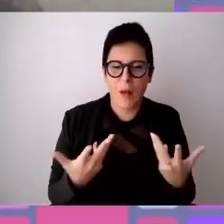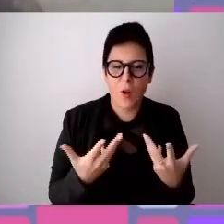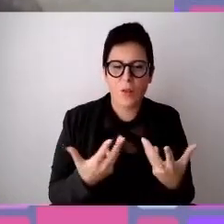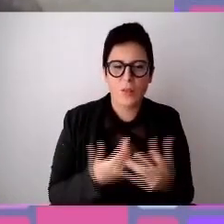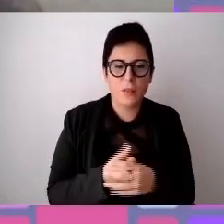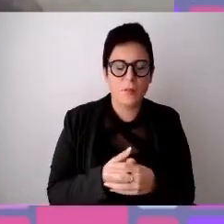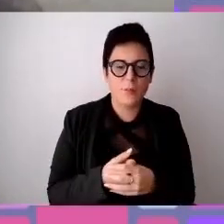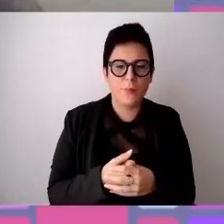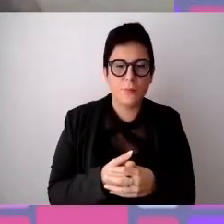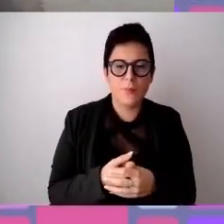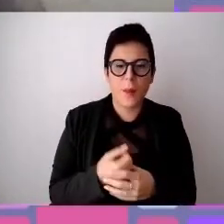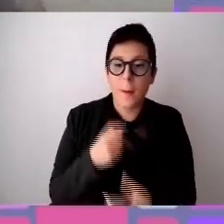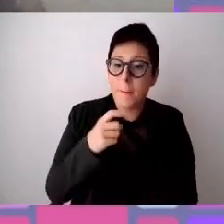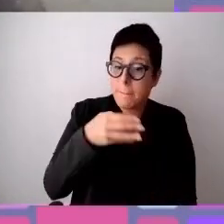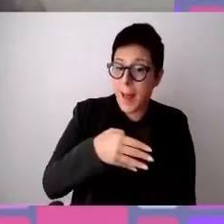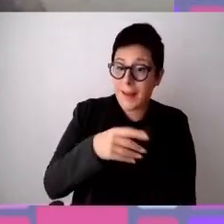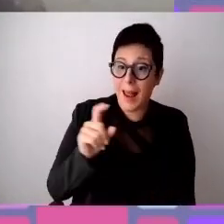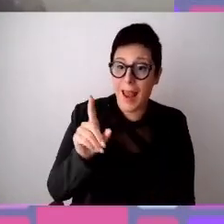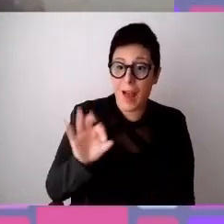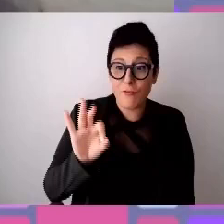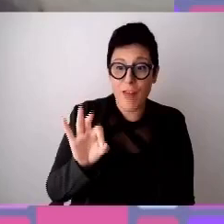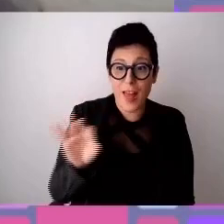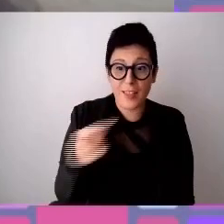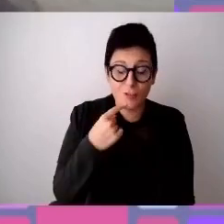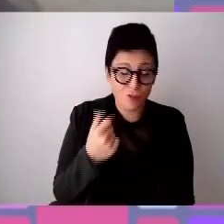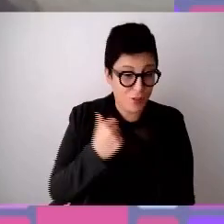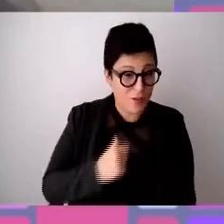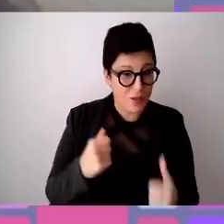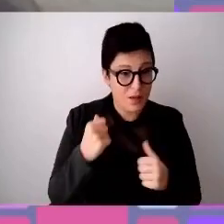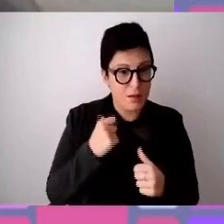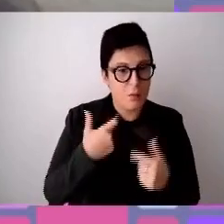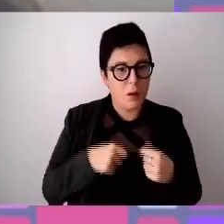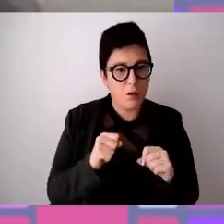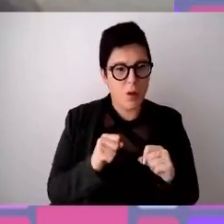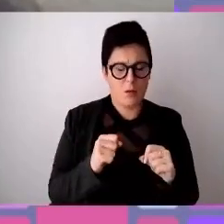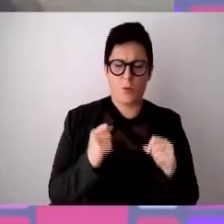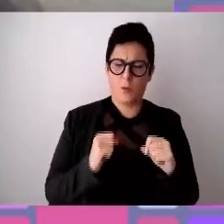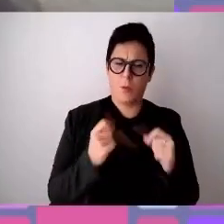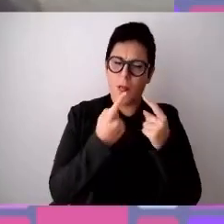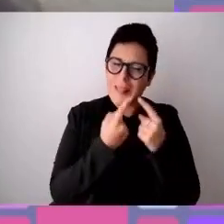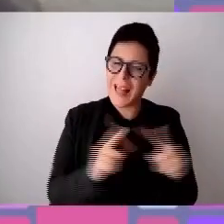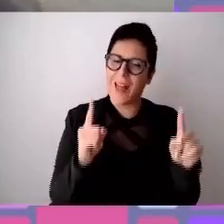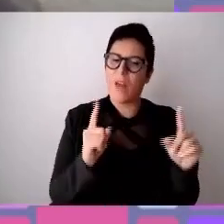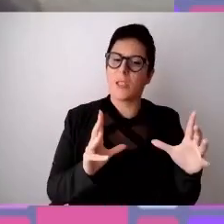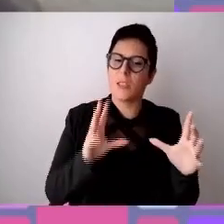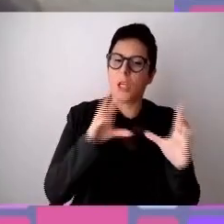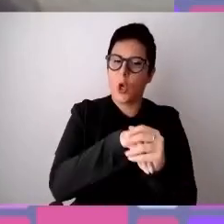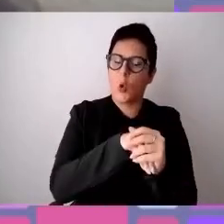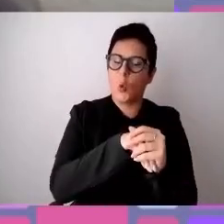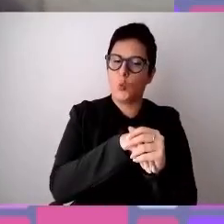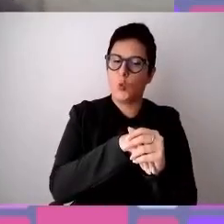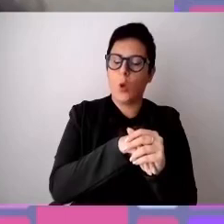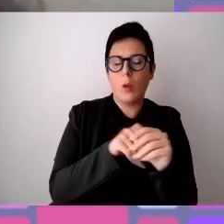Marilena Ferri, delle azioni importanti, azioni di diversity inclusion, azioni all